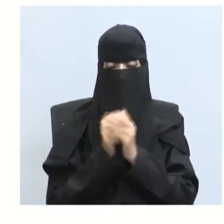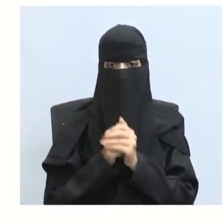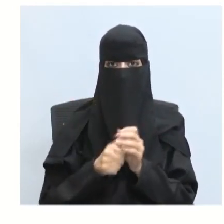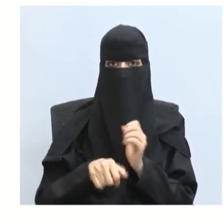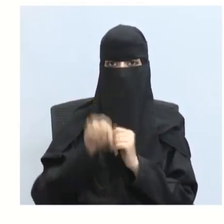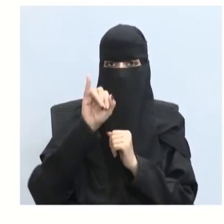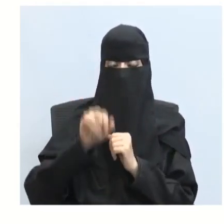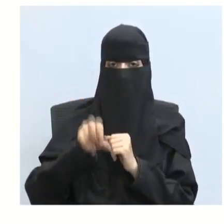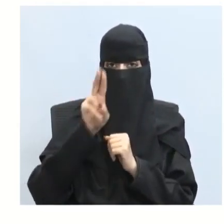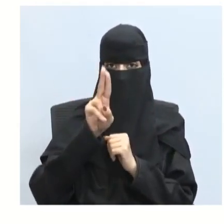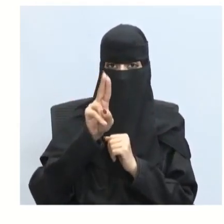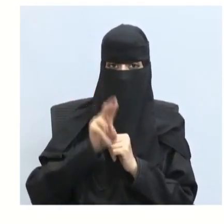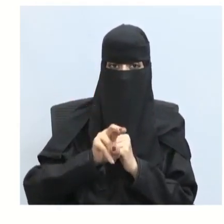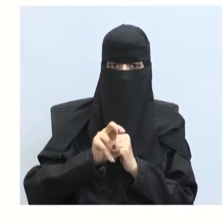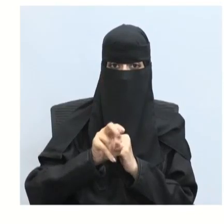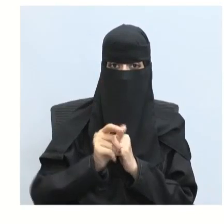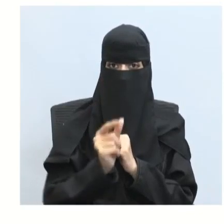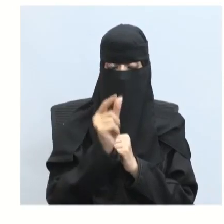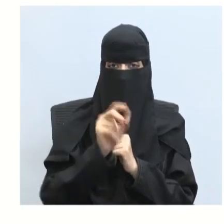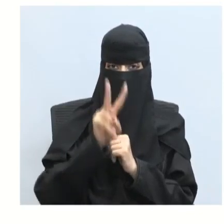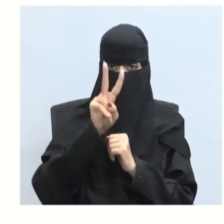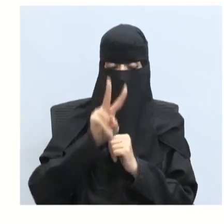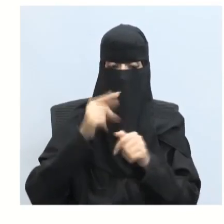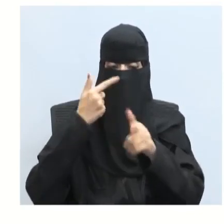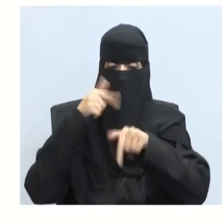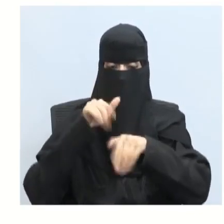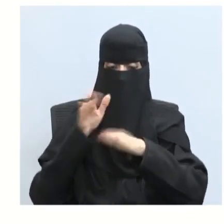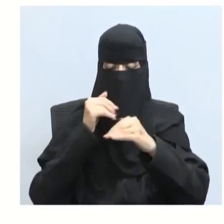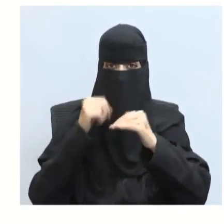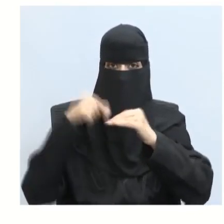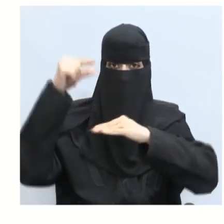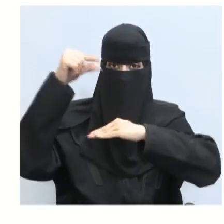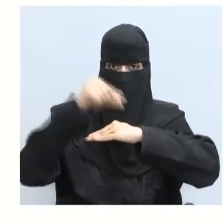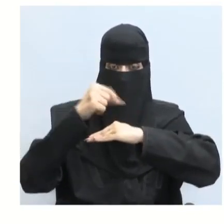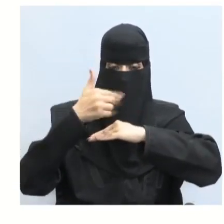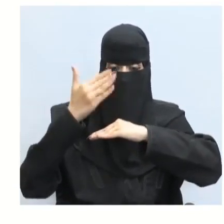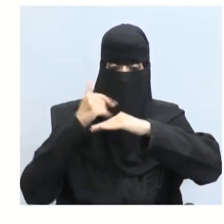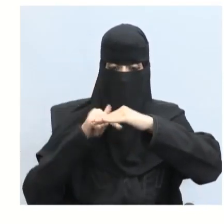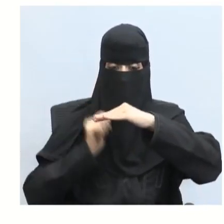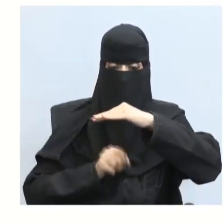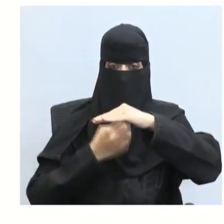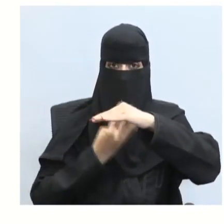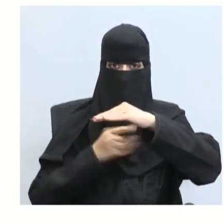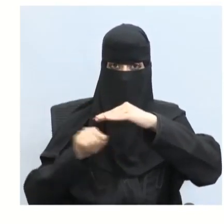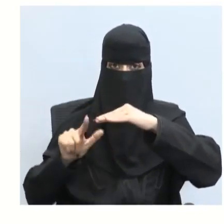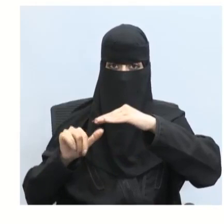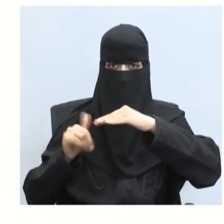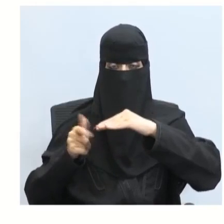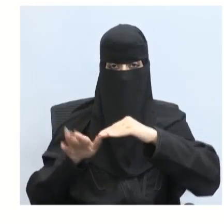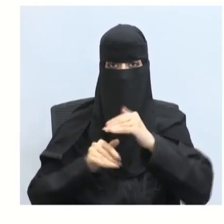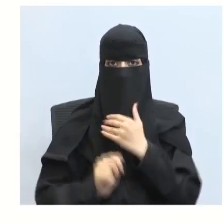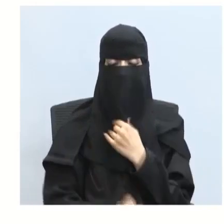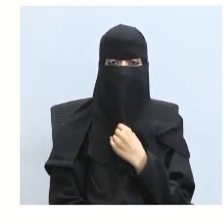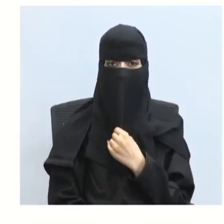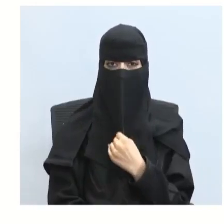بالرمز آي في عبارة عن حاصل قسمة التدفق على الأربعة باي لأنها على كرة نصف قدرها واحد إذن الار أصبحت بواحد